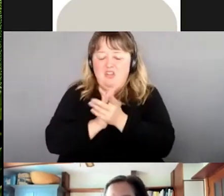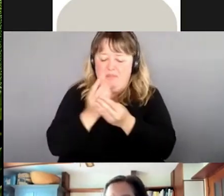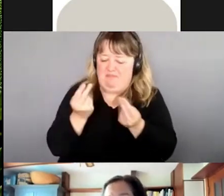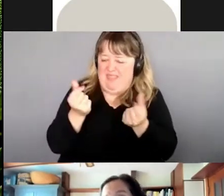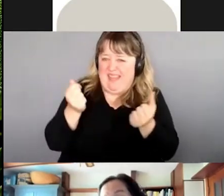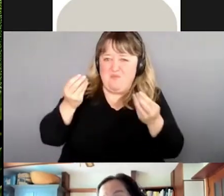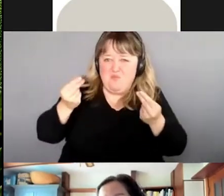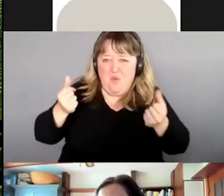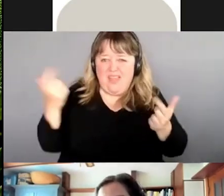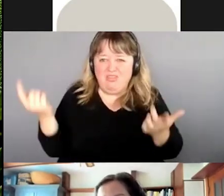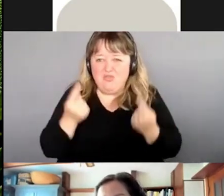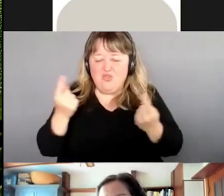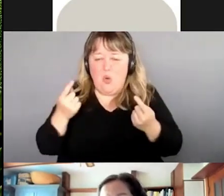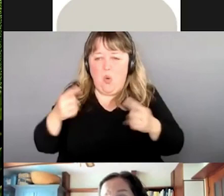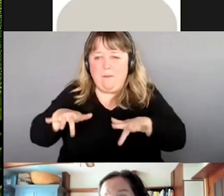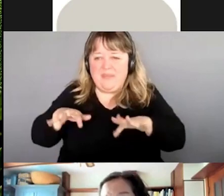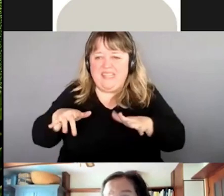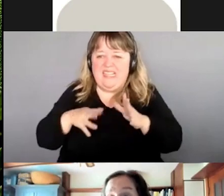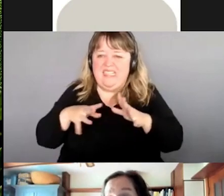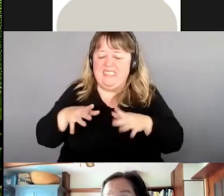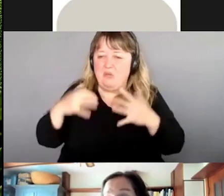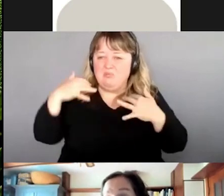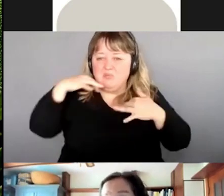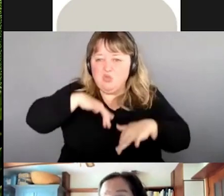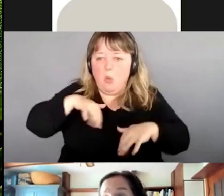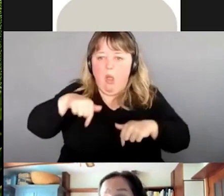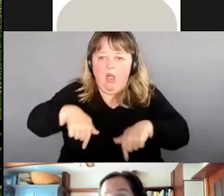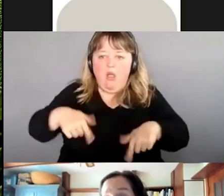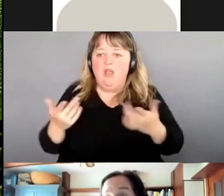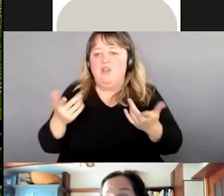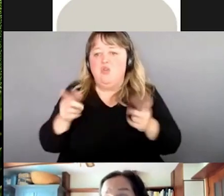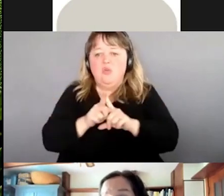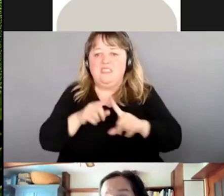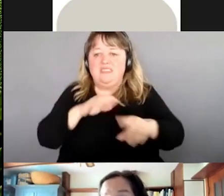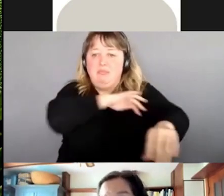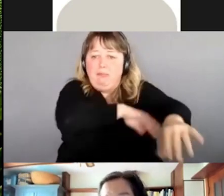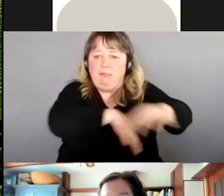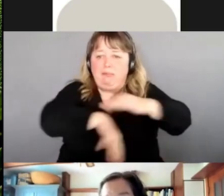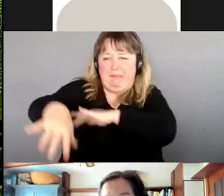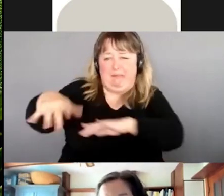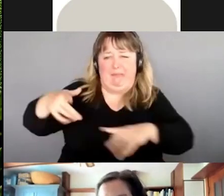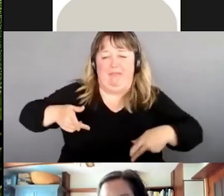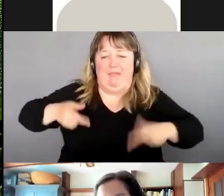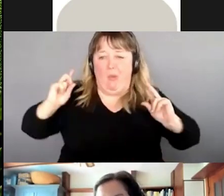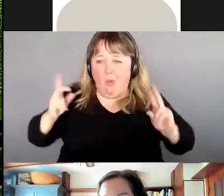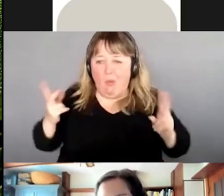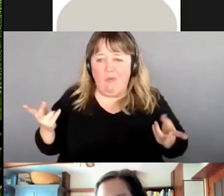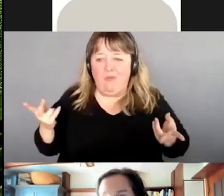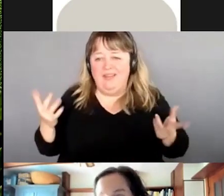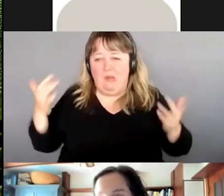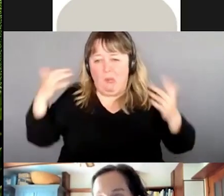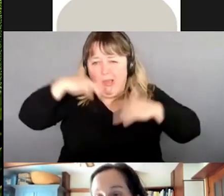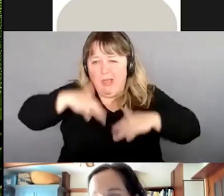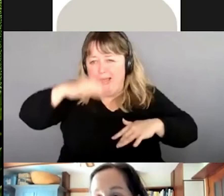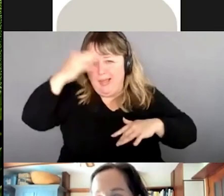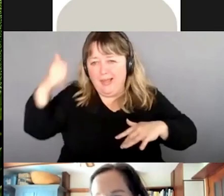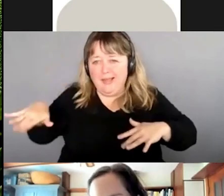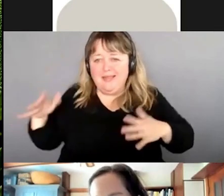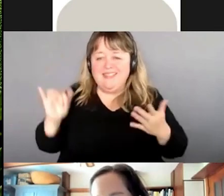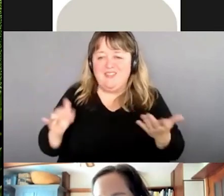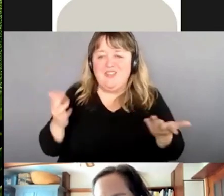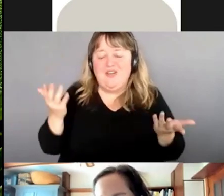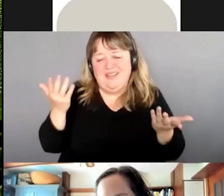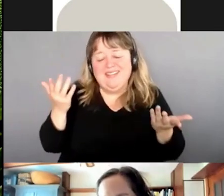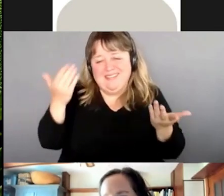ou dans les pieds ou même suer abondamment les endroits